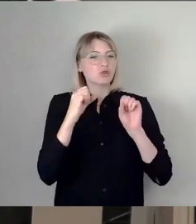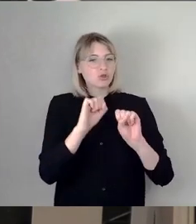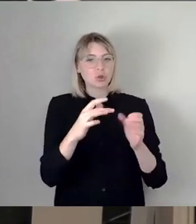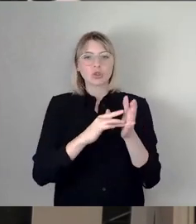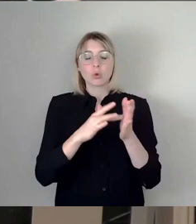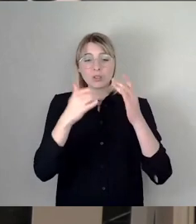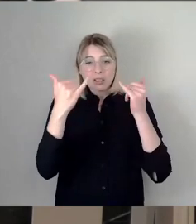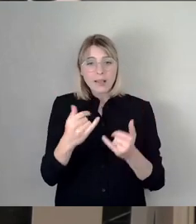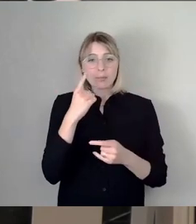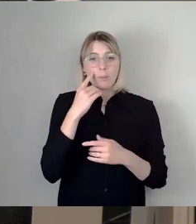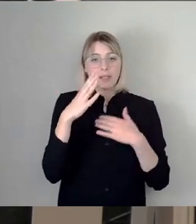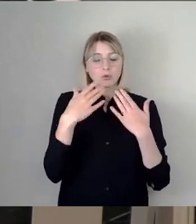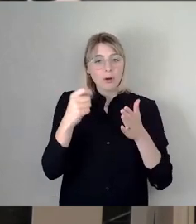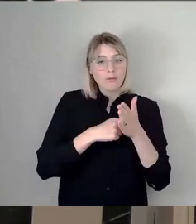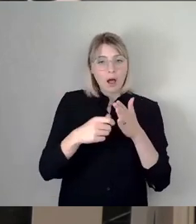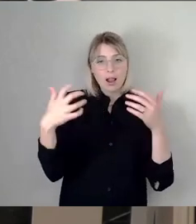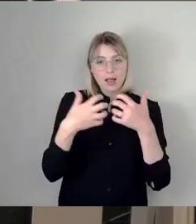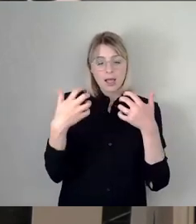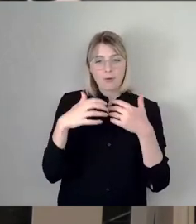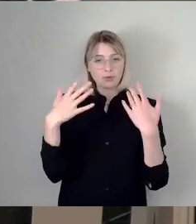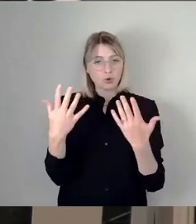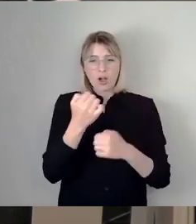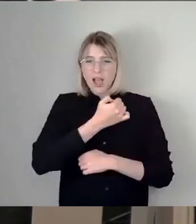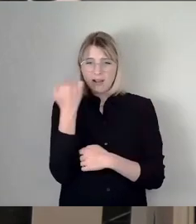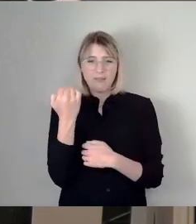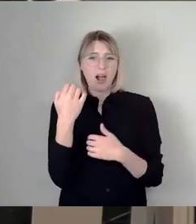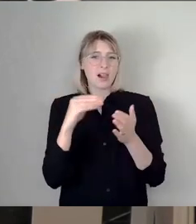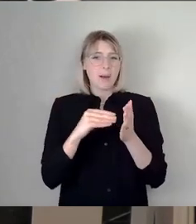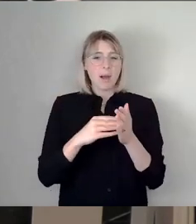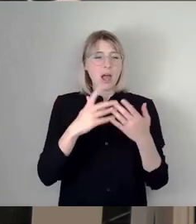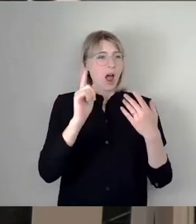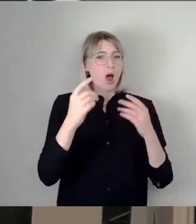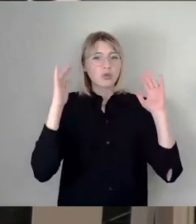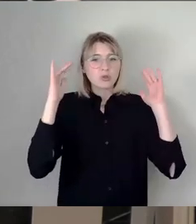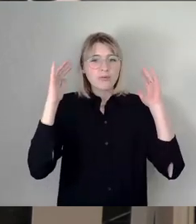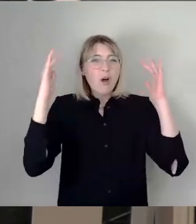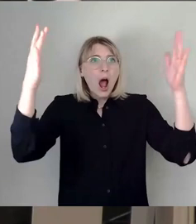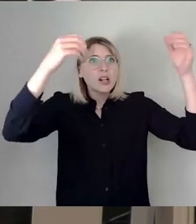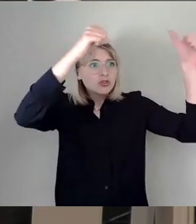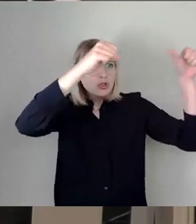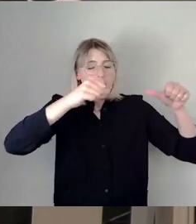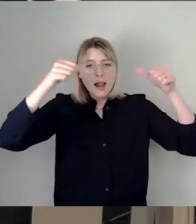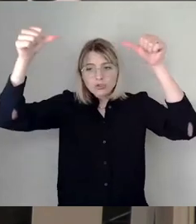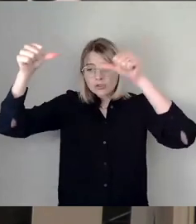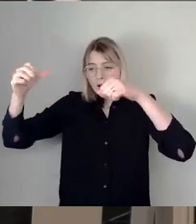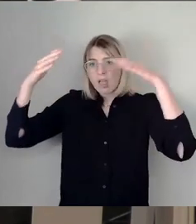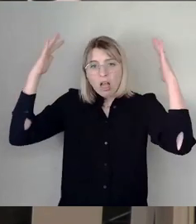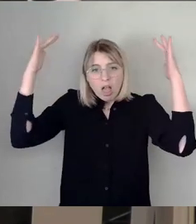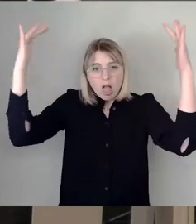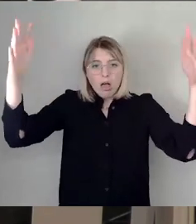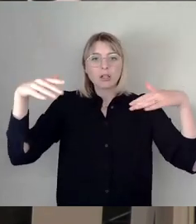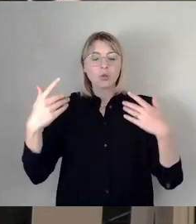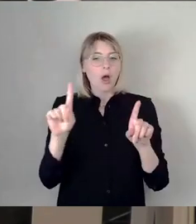Materialschlacht, diese Schilderwälder, die hier zum großen Teil nachher auch unten am Boden liegen,